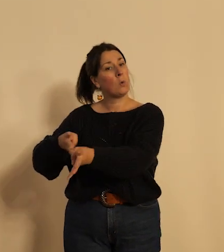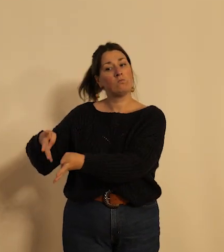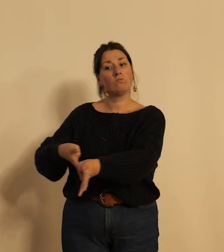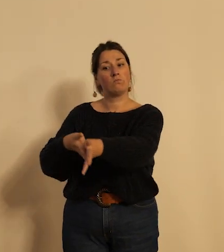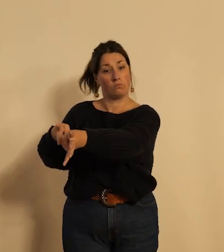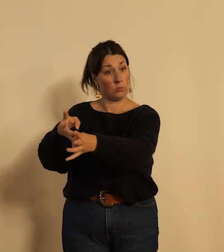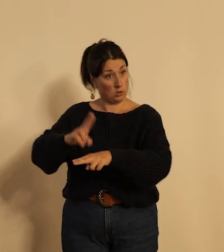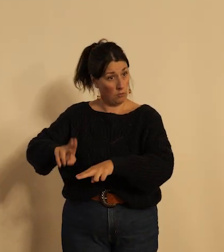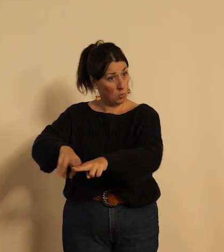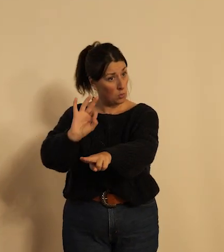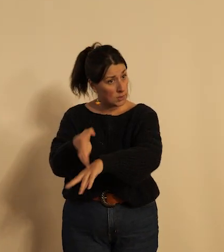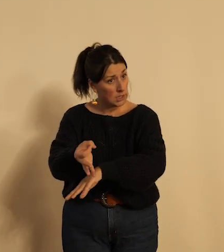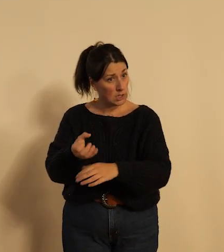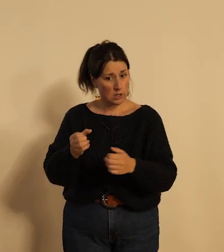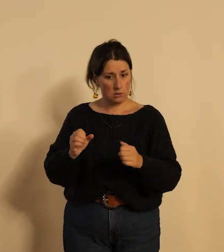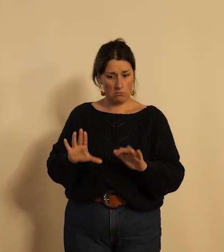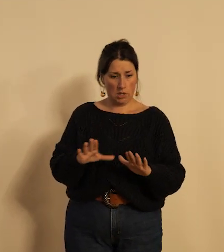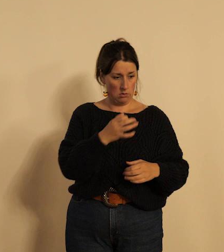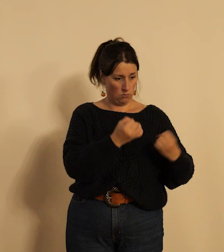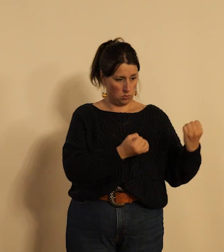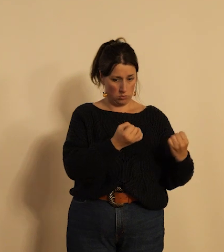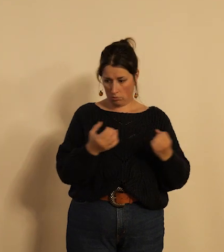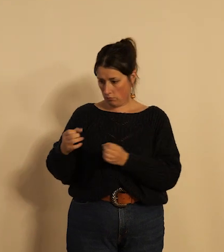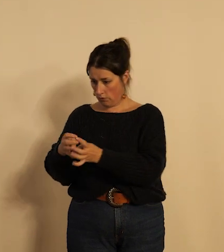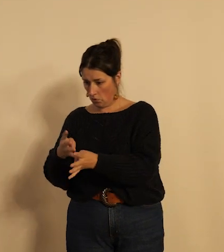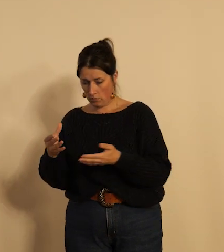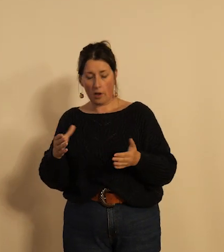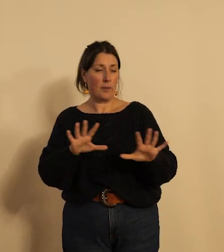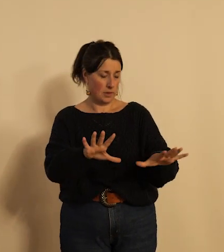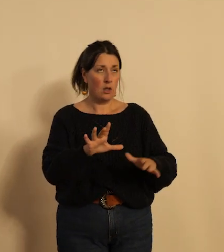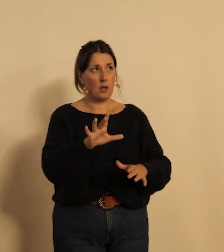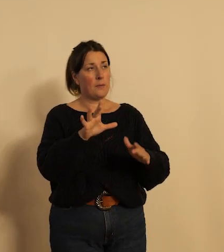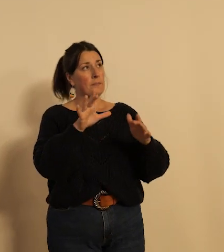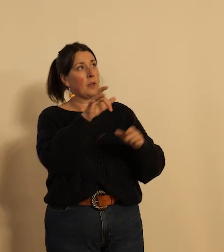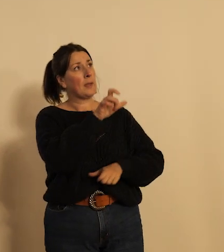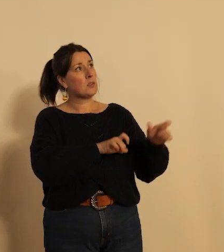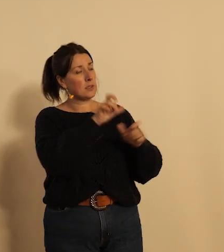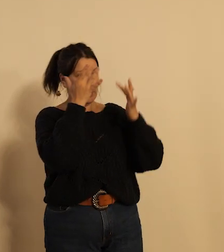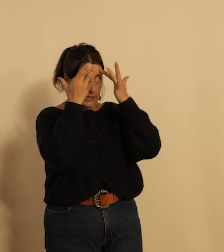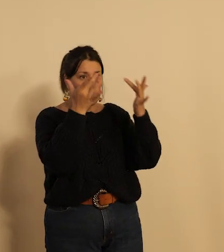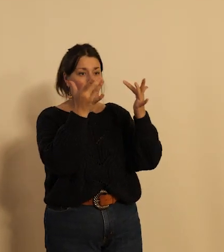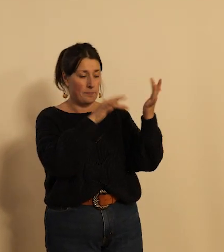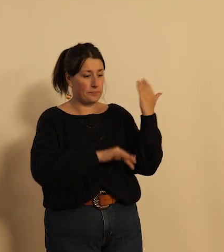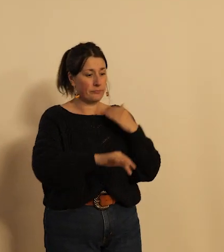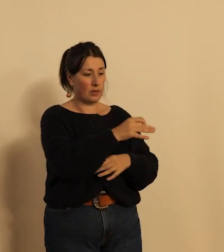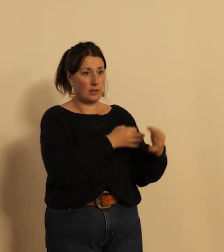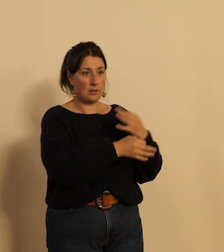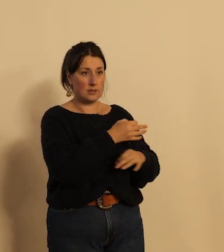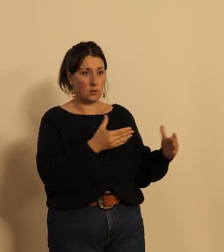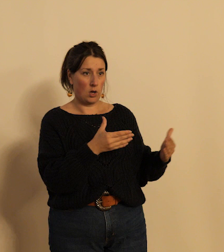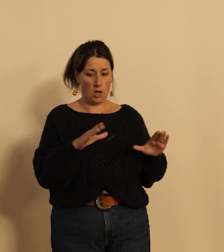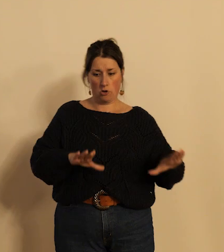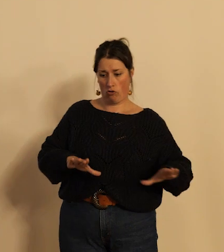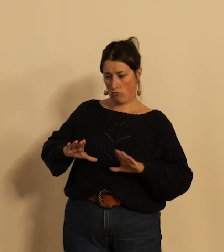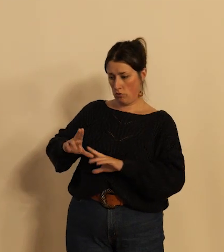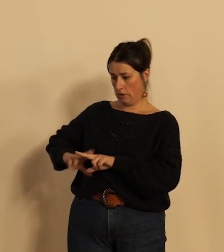considèrent que la sécurité des deux roues passe alors des experts disent pour la sécurité des deux roues la priorité c'est pas faire des aménagements